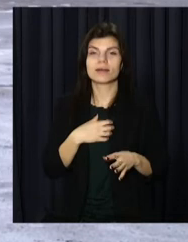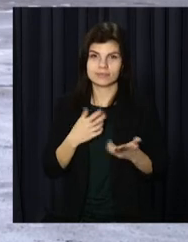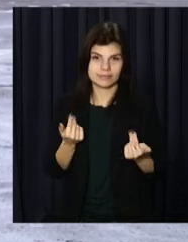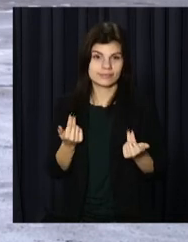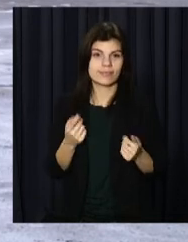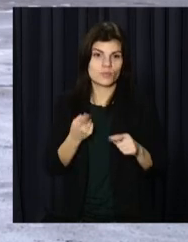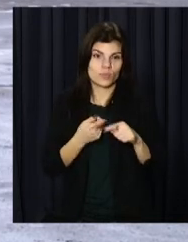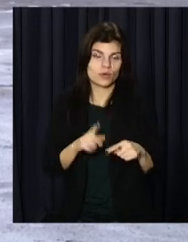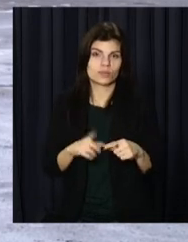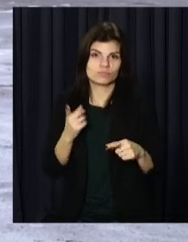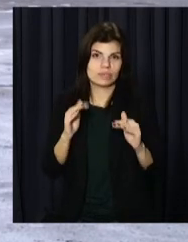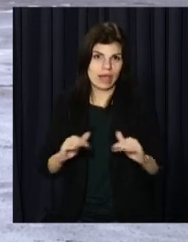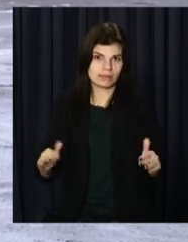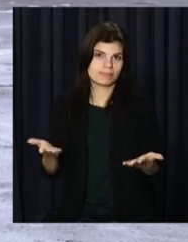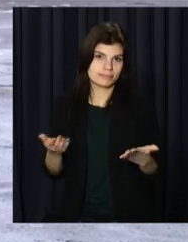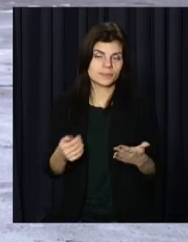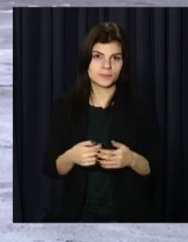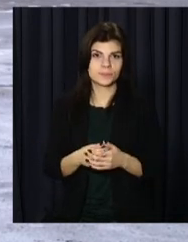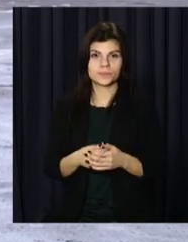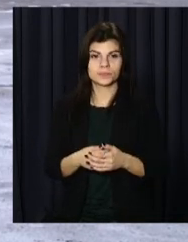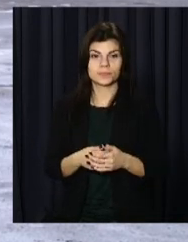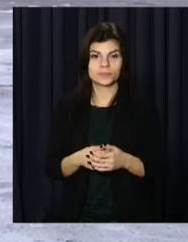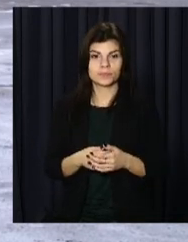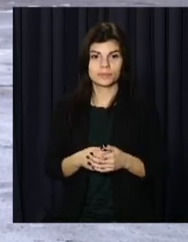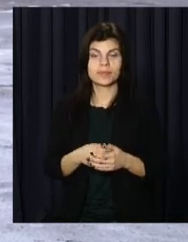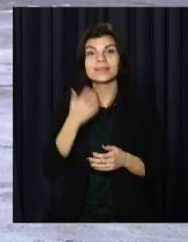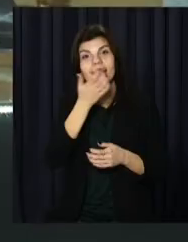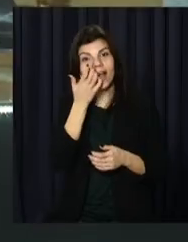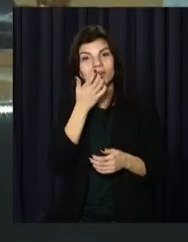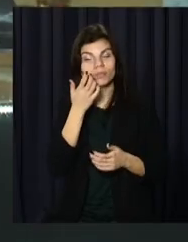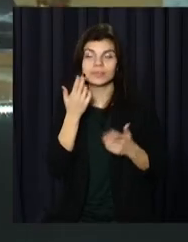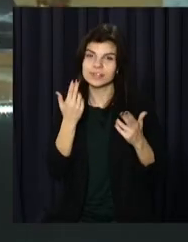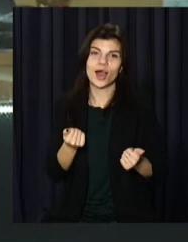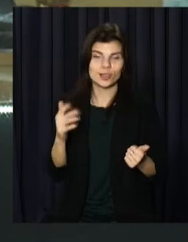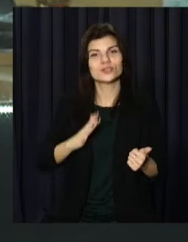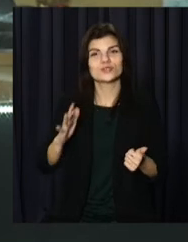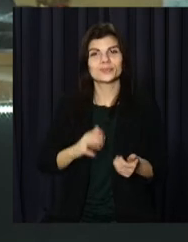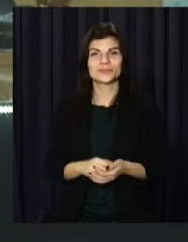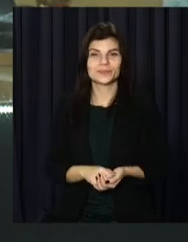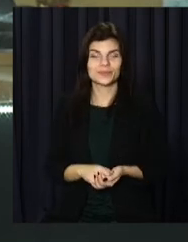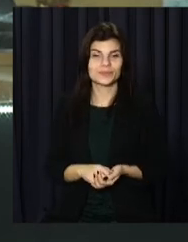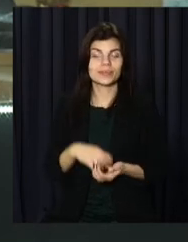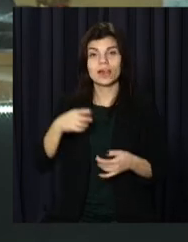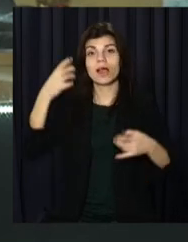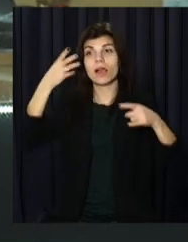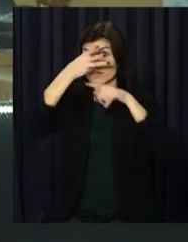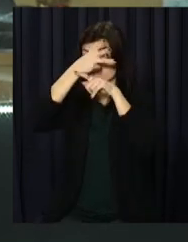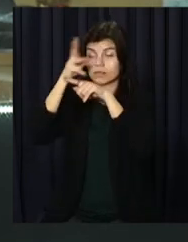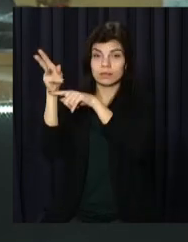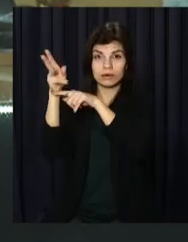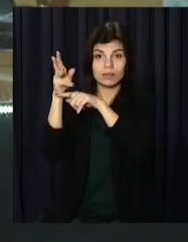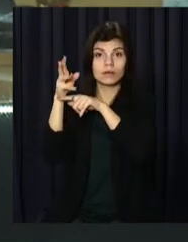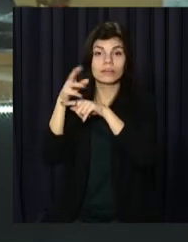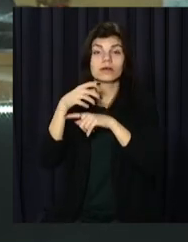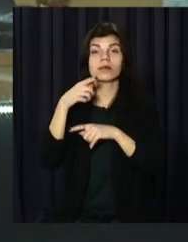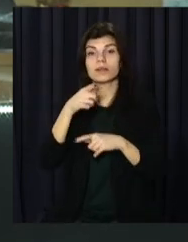бо це перш за все теплим. Камери відеоспостереження на сміттєвозах,